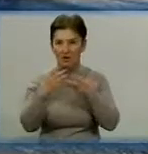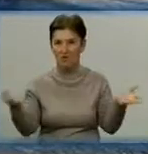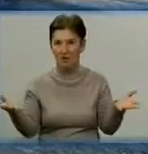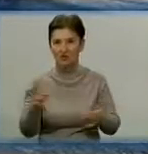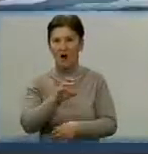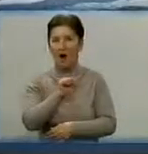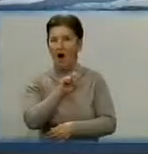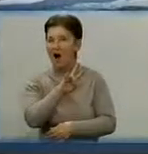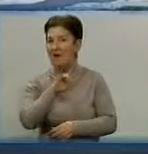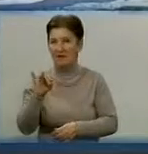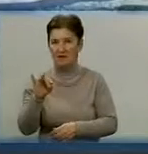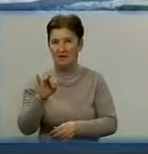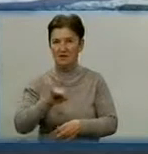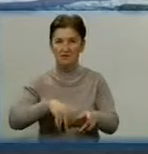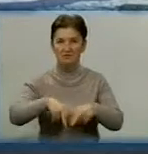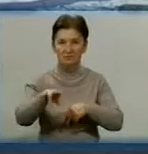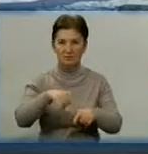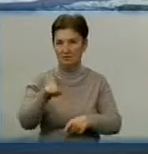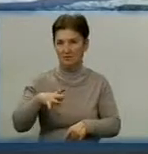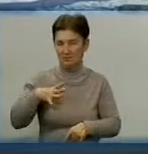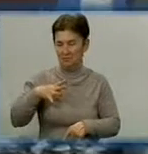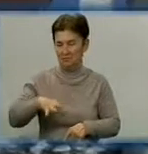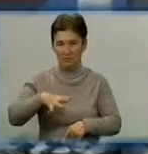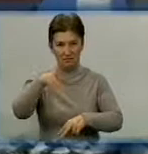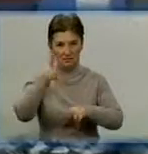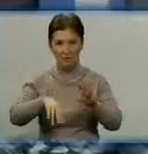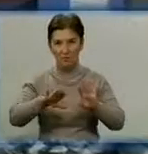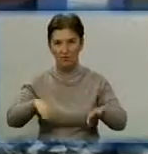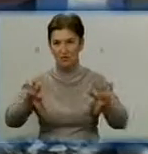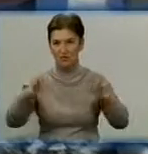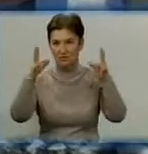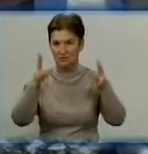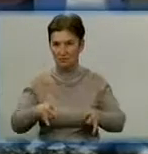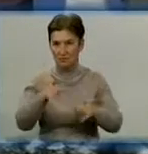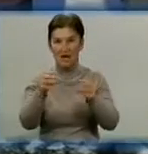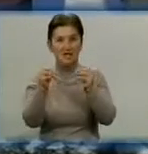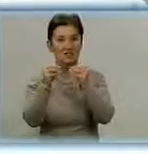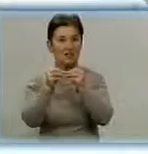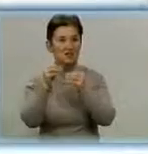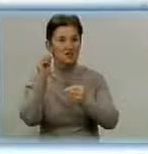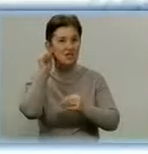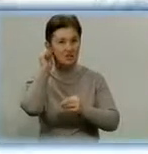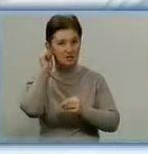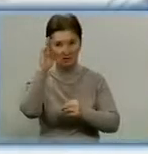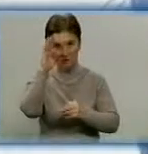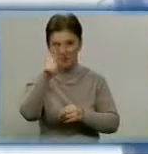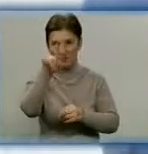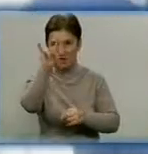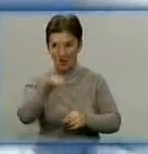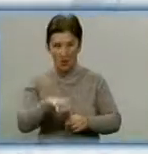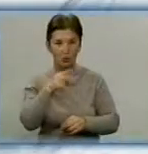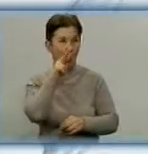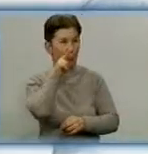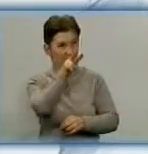тротуару, ані зебри. Терпецю вірвався після нещасного випадку, що стався з 10-річним хлопчиком. Я побачила в окно, як